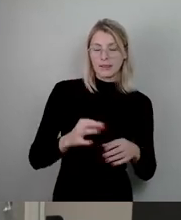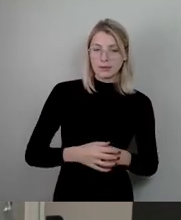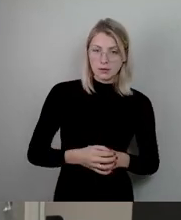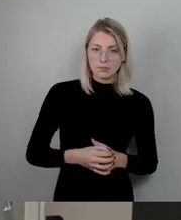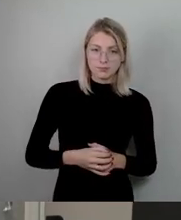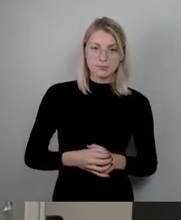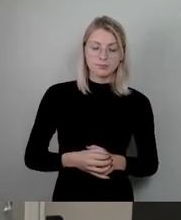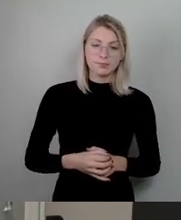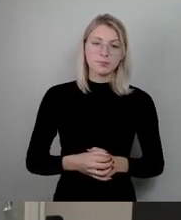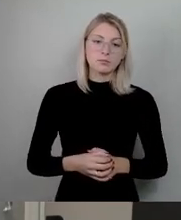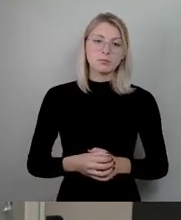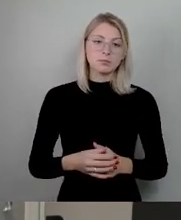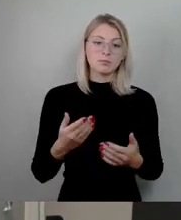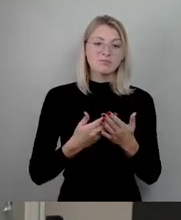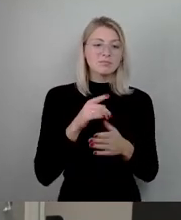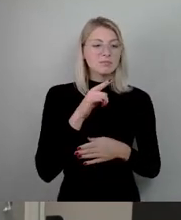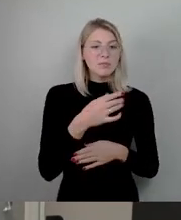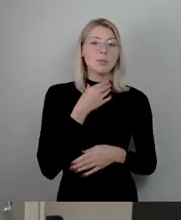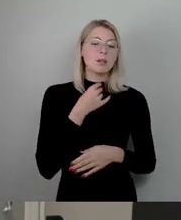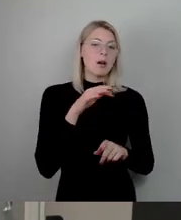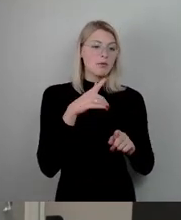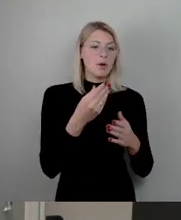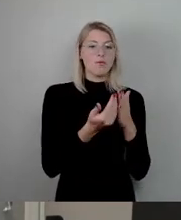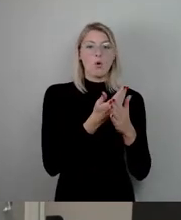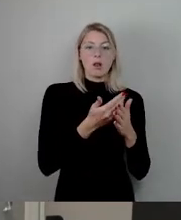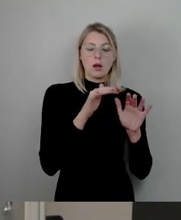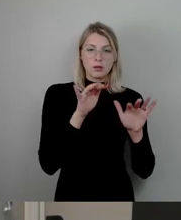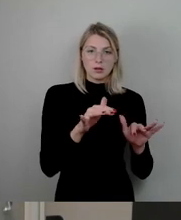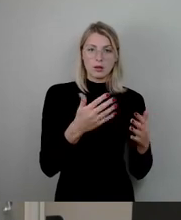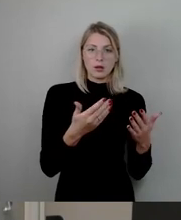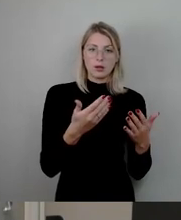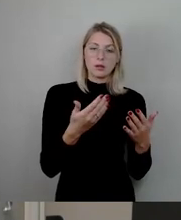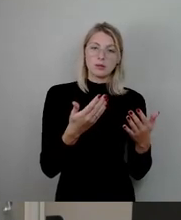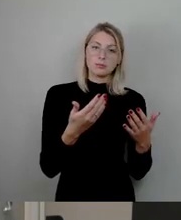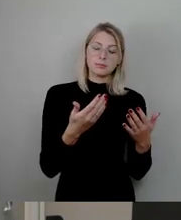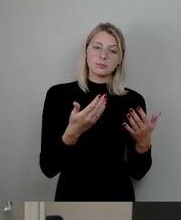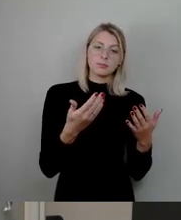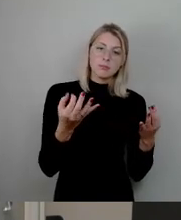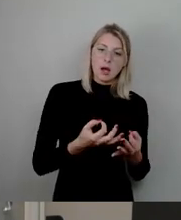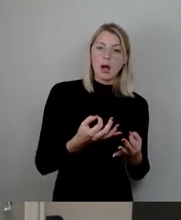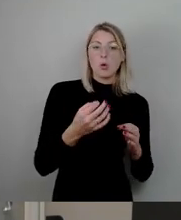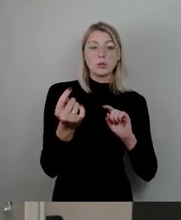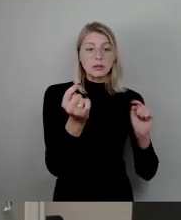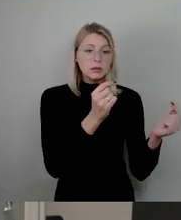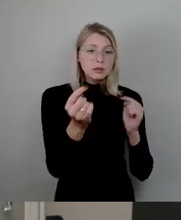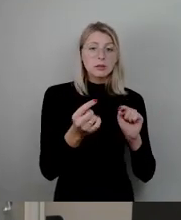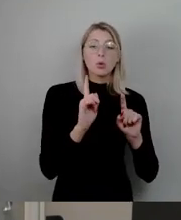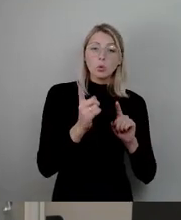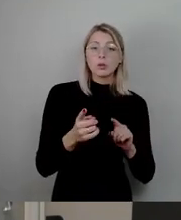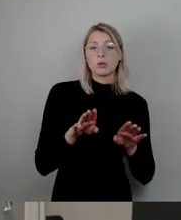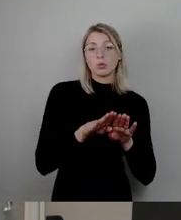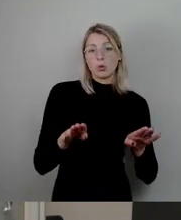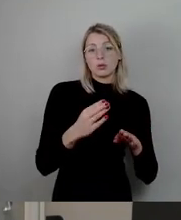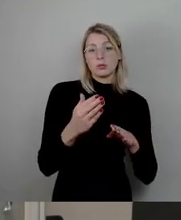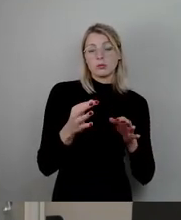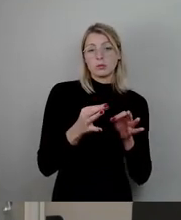Das bedarf entsprechend einer Vorlage, das bedarf der entsprechenden Diskussionen und dann einer Grundsatzentscheidung im Stadtrat.